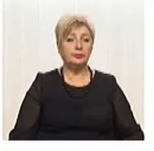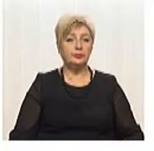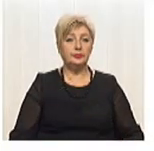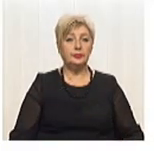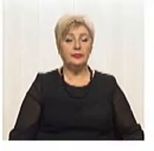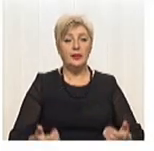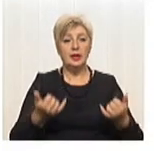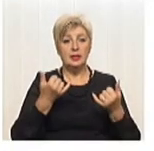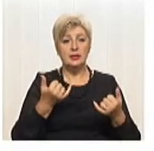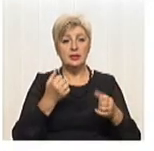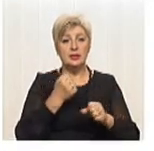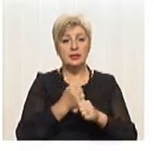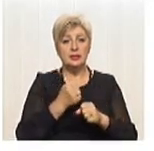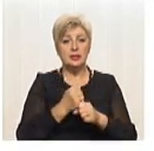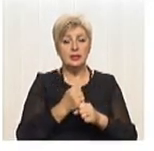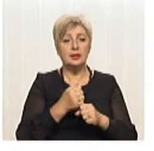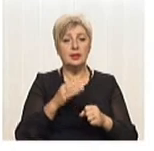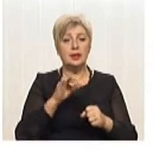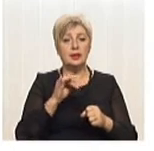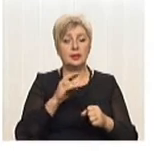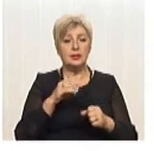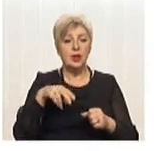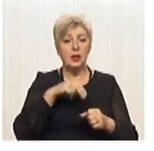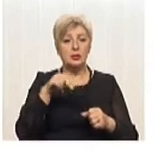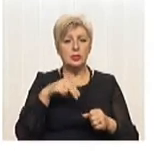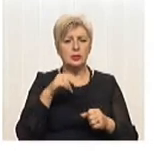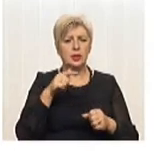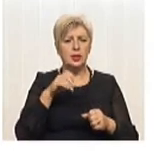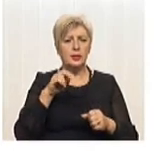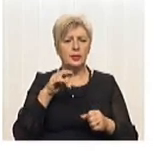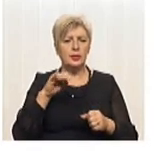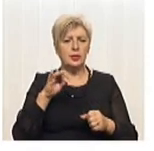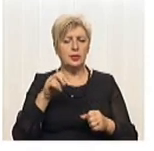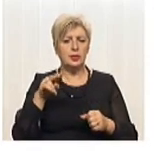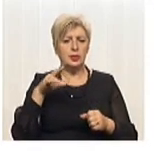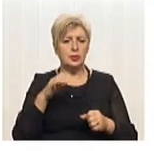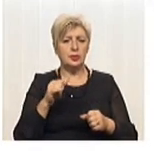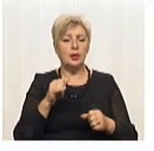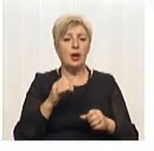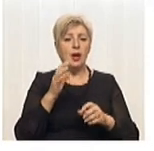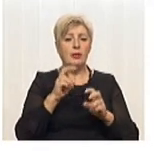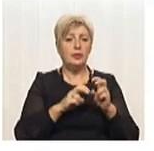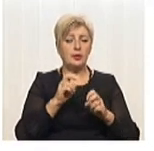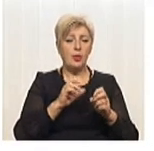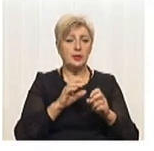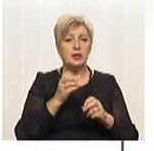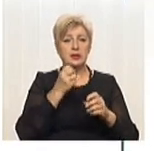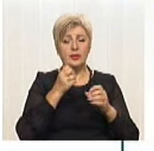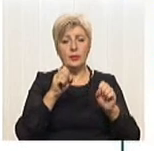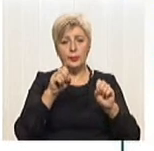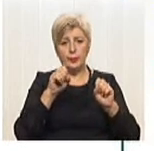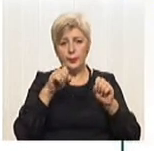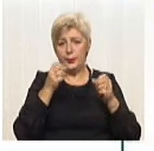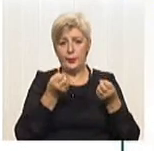Зараз робимо свій інгредієнт солі гіпохвориту – альтернативного реагента. Виробництво просте. Основою для